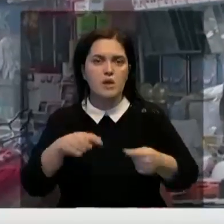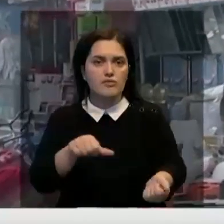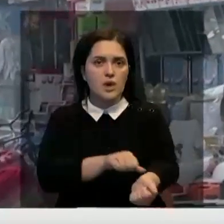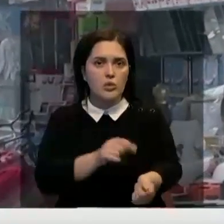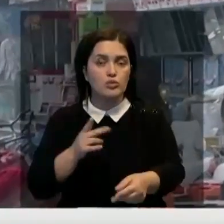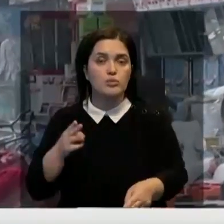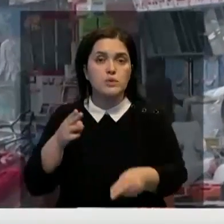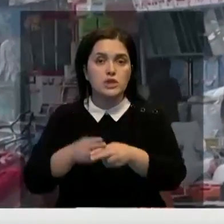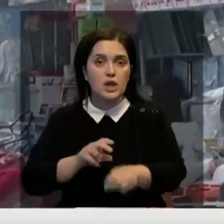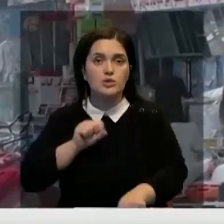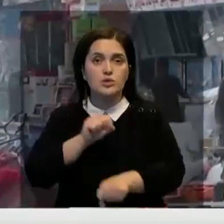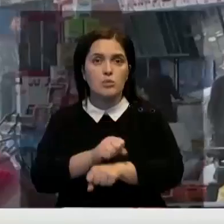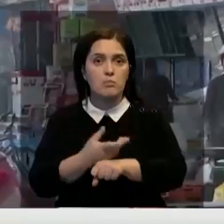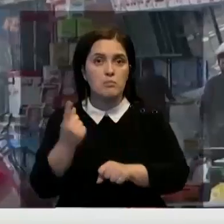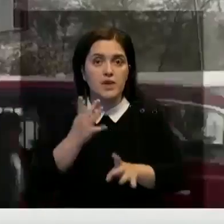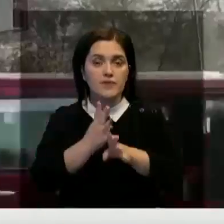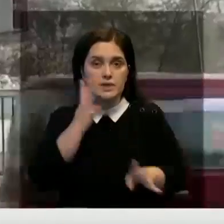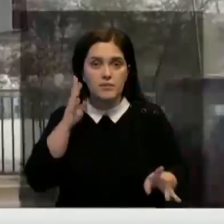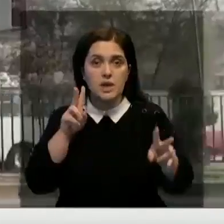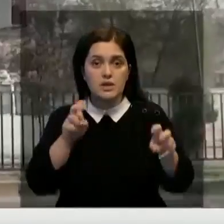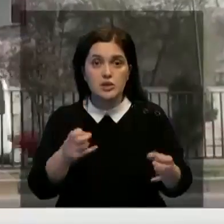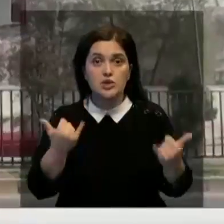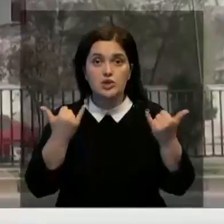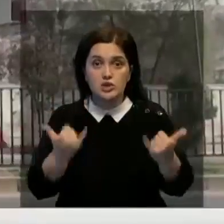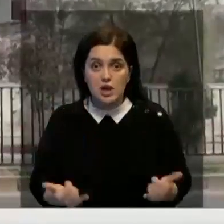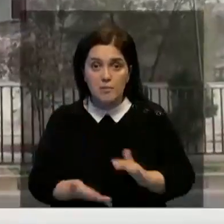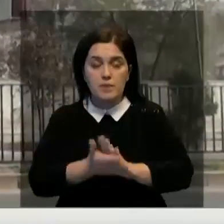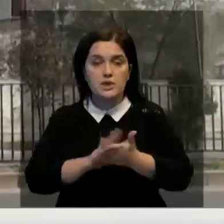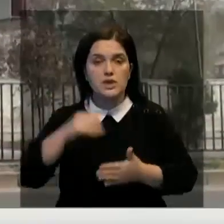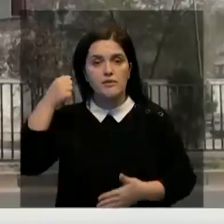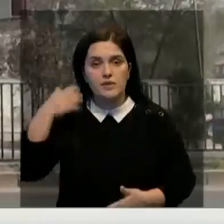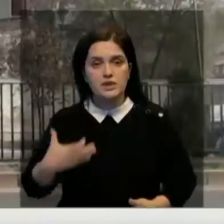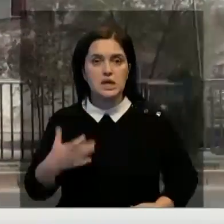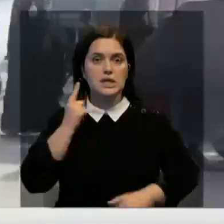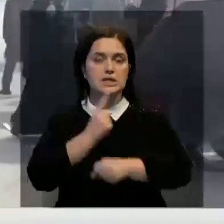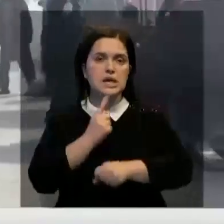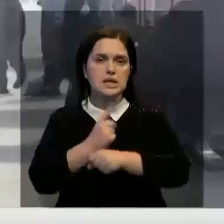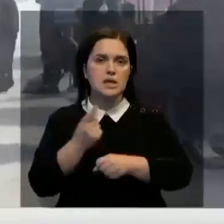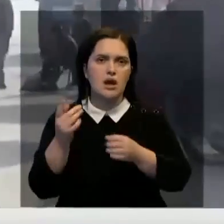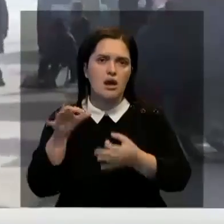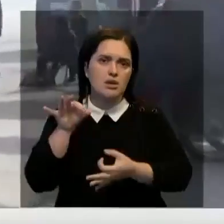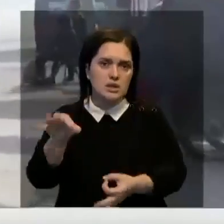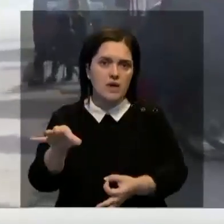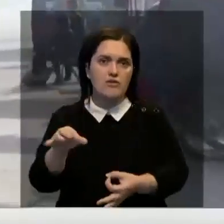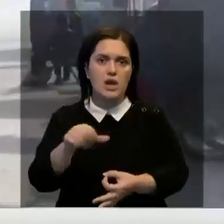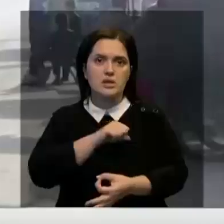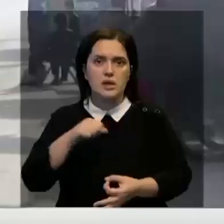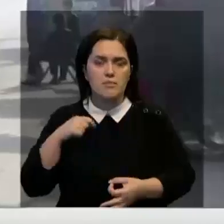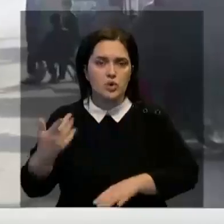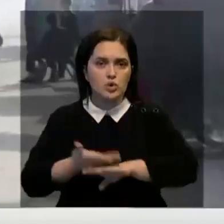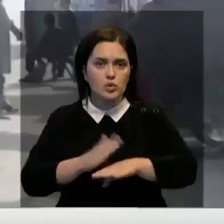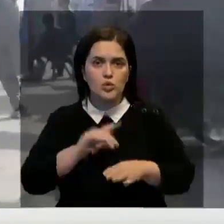Эти угрозы приобрели и первостепенное значение в свете складывающейся ситуации в Афганистане. Нельзя оставлять страну наедине с